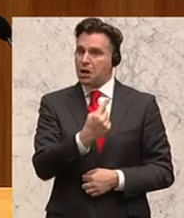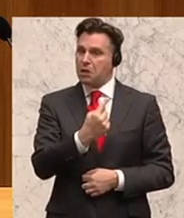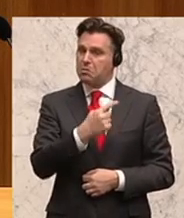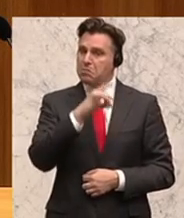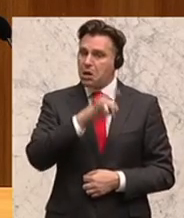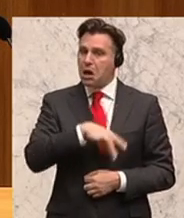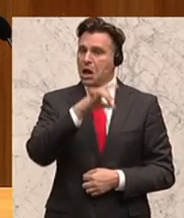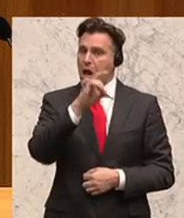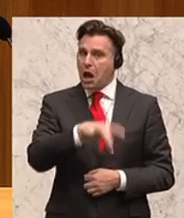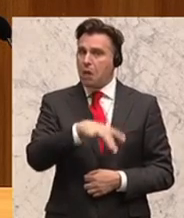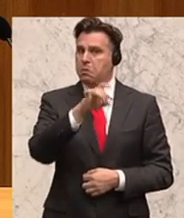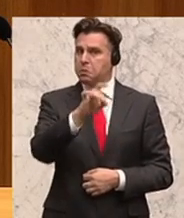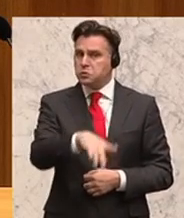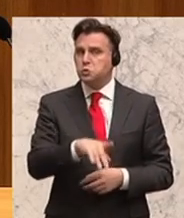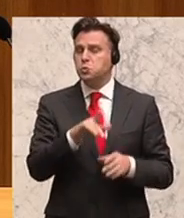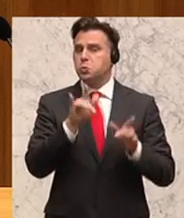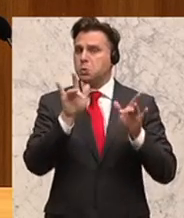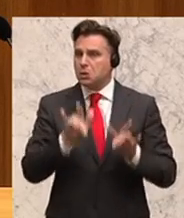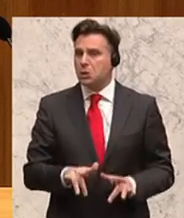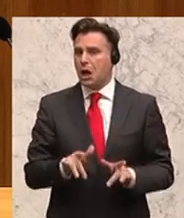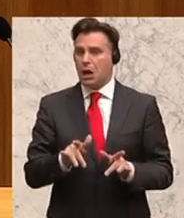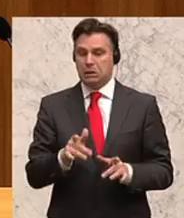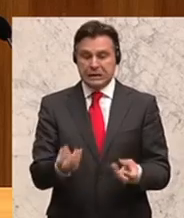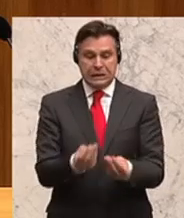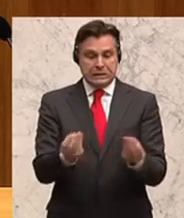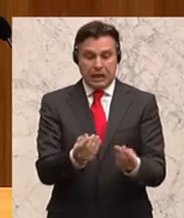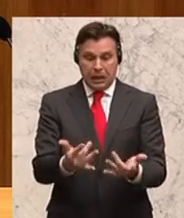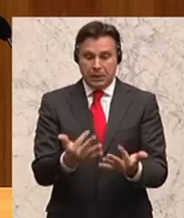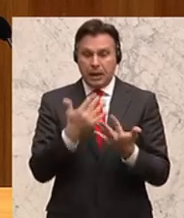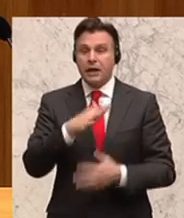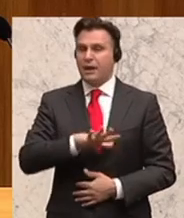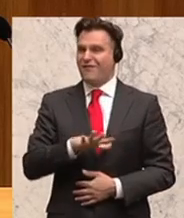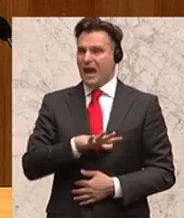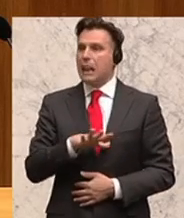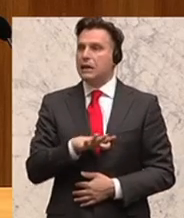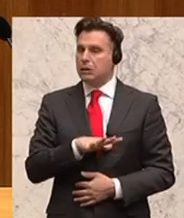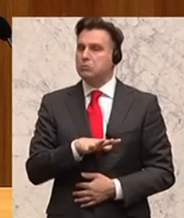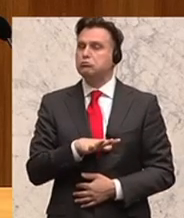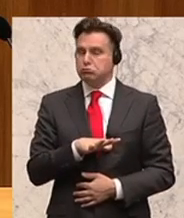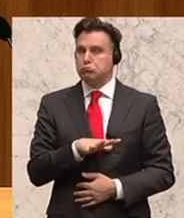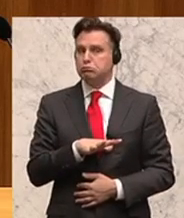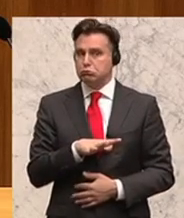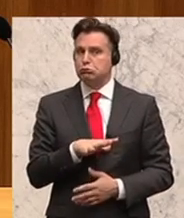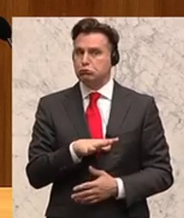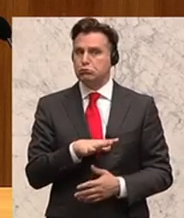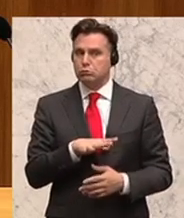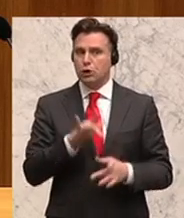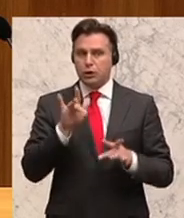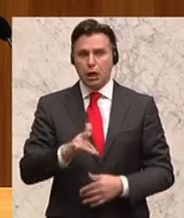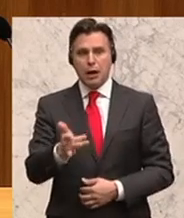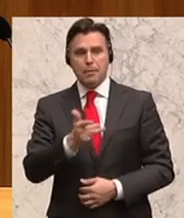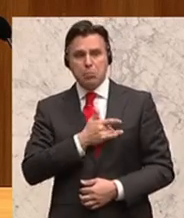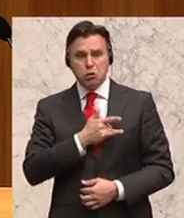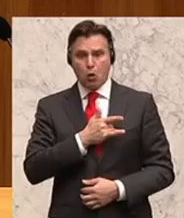mit gefährlichen Substanzen zu tun. Und die Spannbreite der